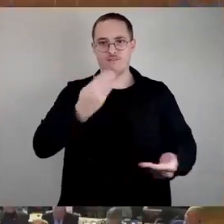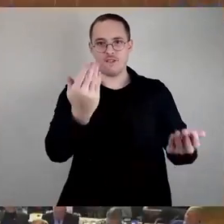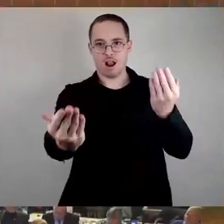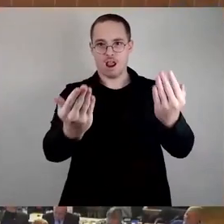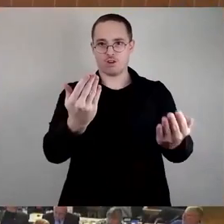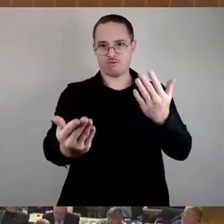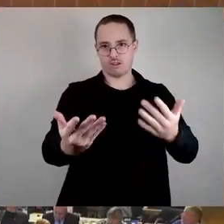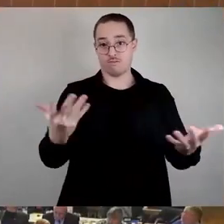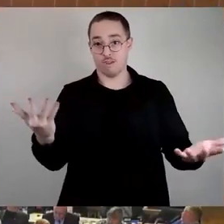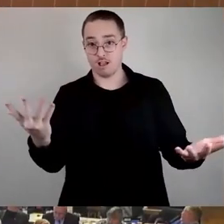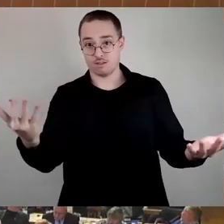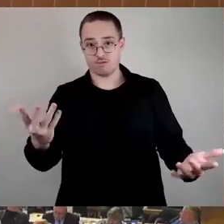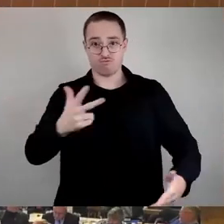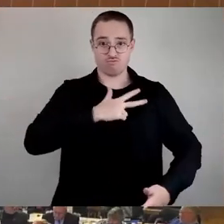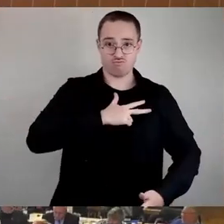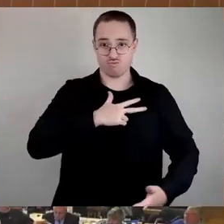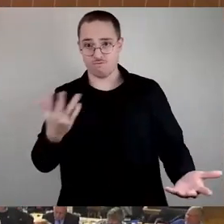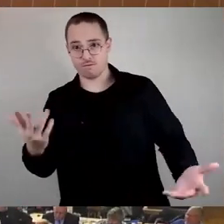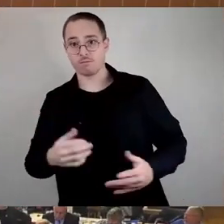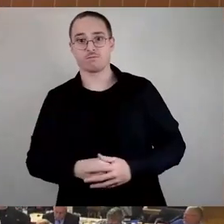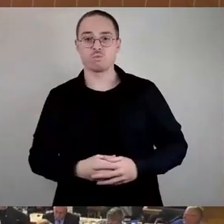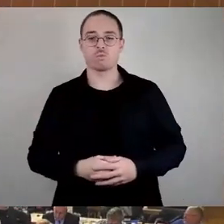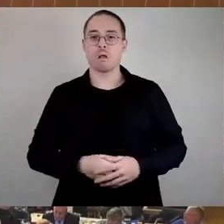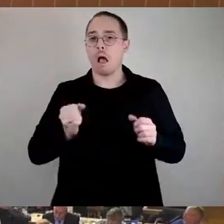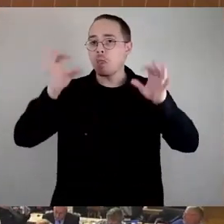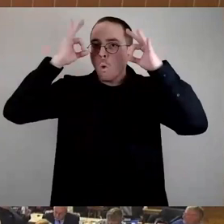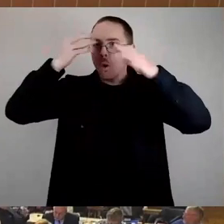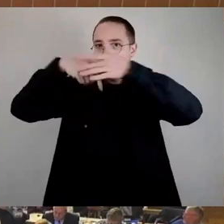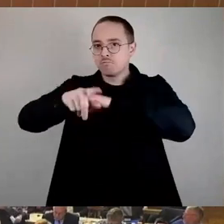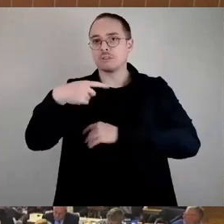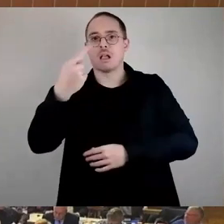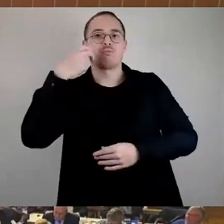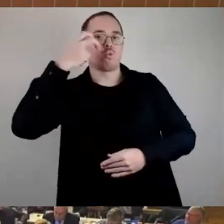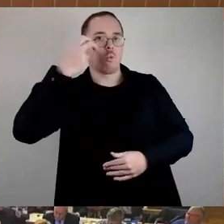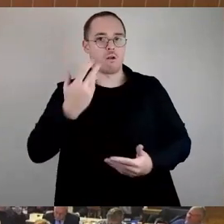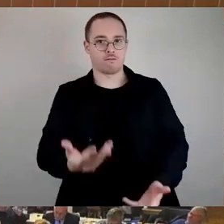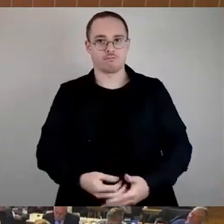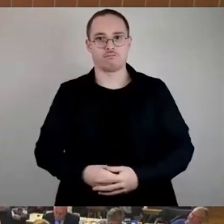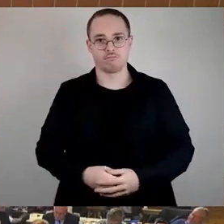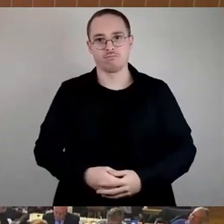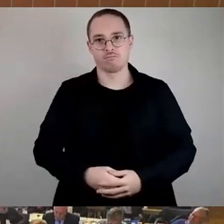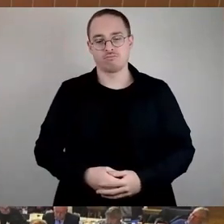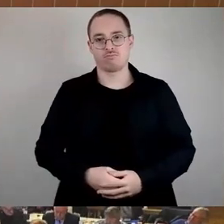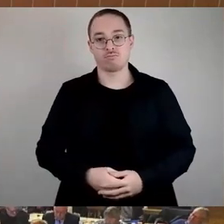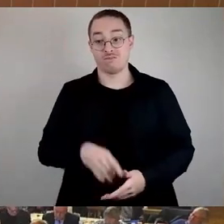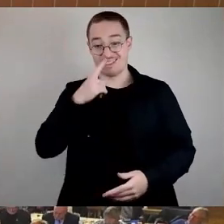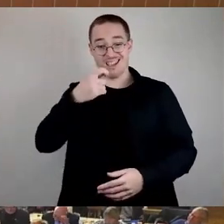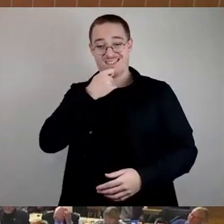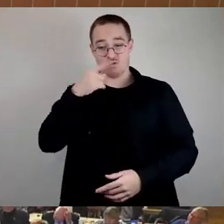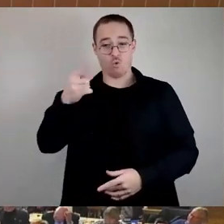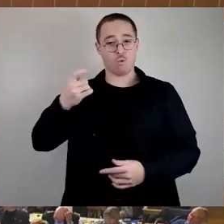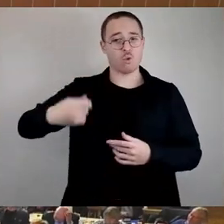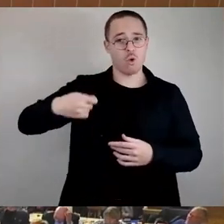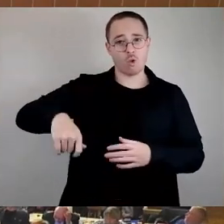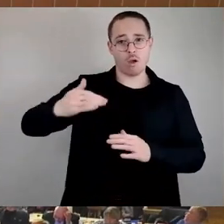Ja, Sie können das googeln. Sie sagen, wenn dieses Essen so teuer wird, dann schließen wir genau die Kinder dieser unteren Mittelschichten vom